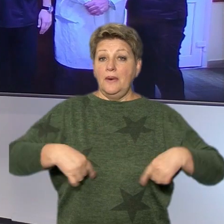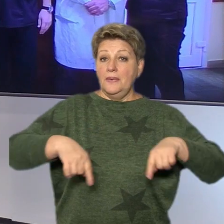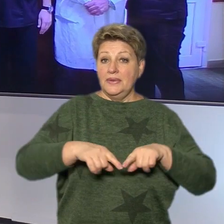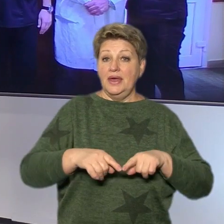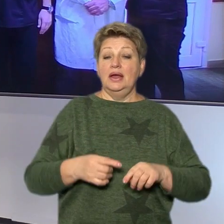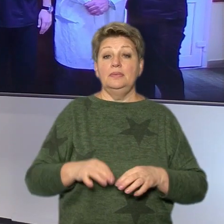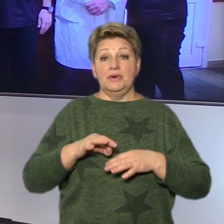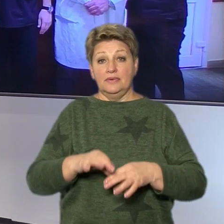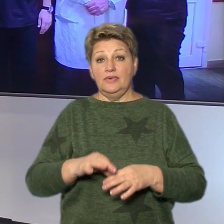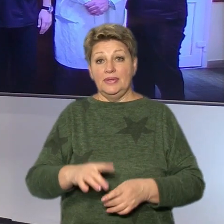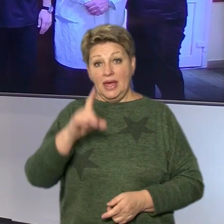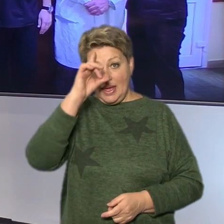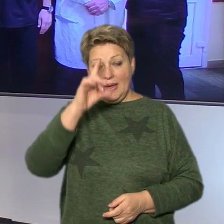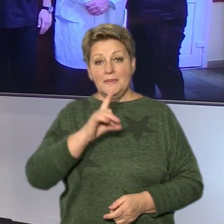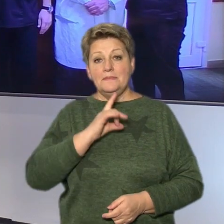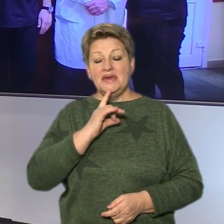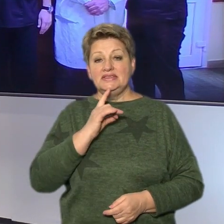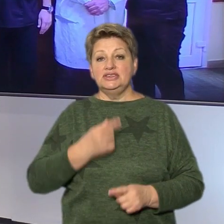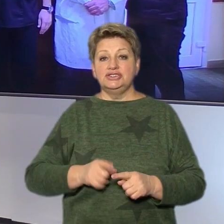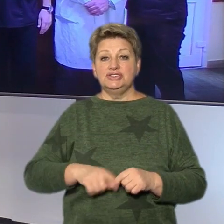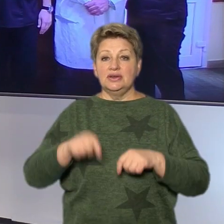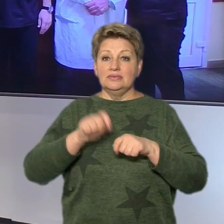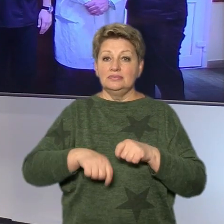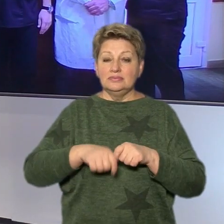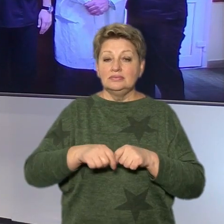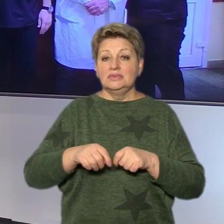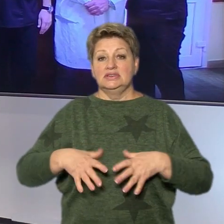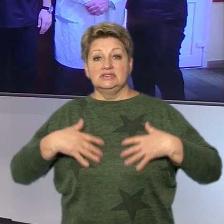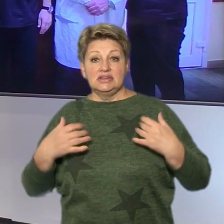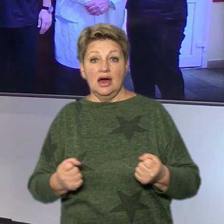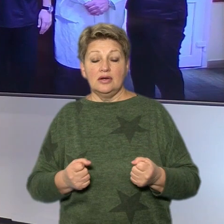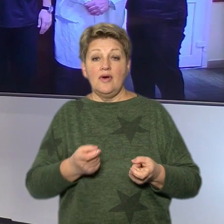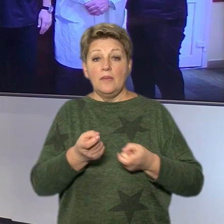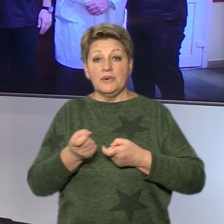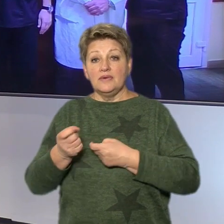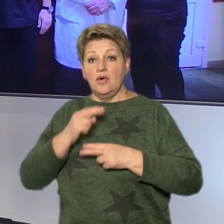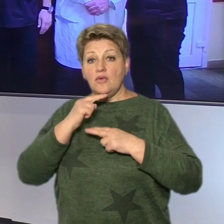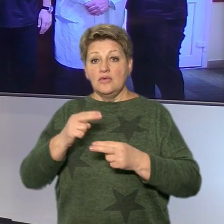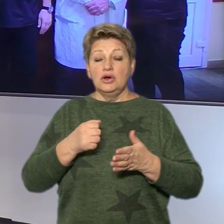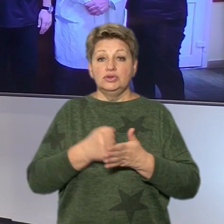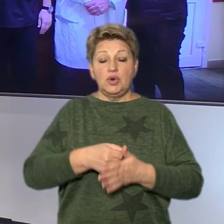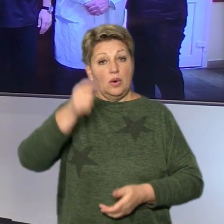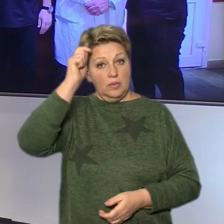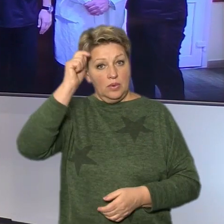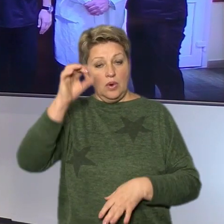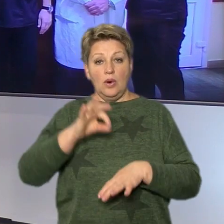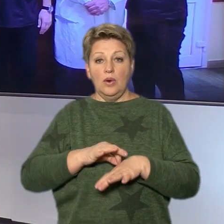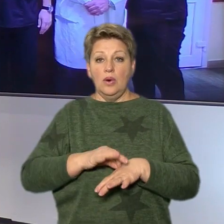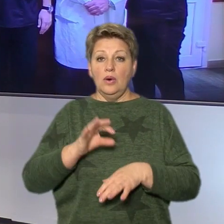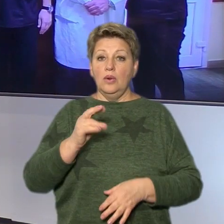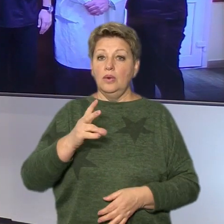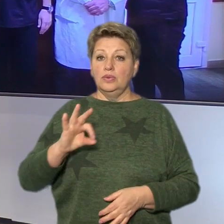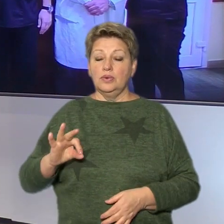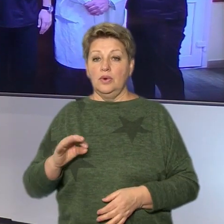чоловічого здоров'я в Усупад. Це всесвітня ініціатива, покликана привернути увагу до чоловічих онкологічних хвороб. Більше в